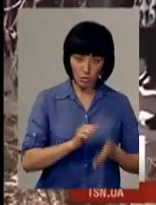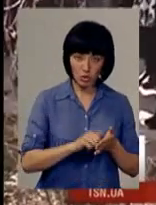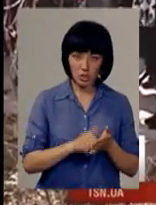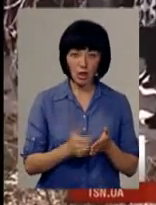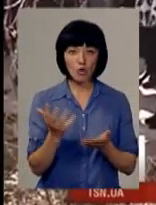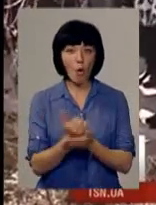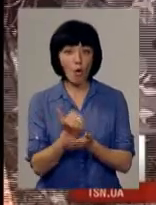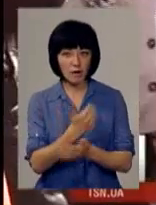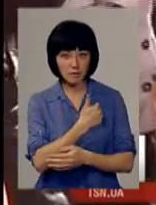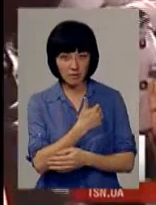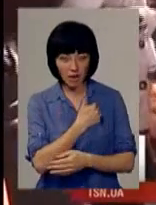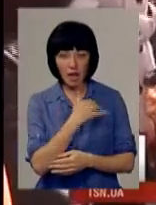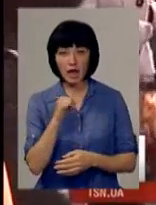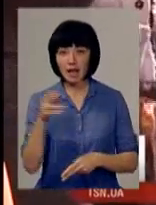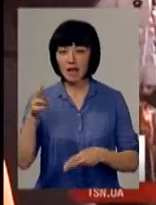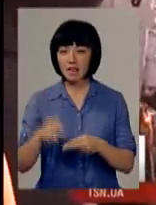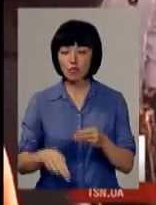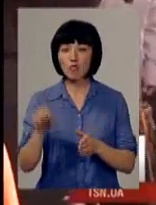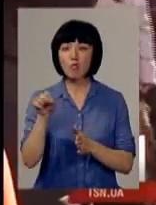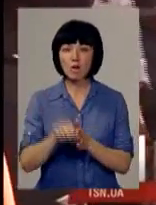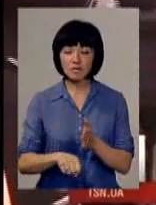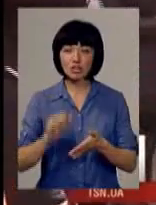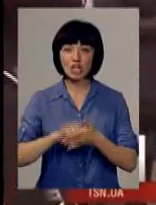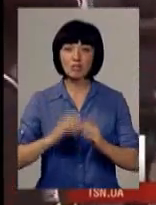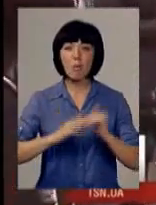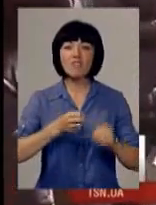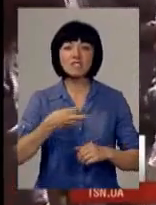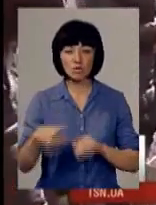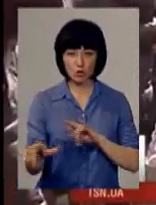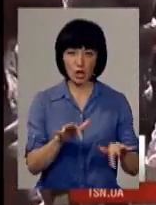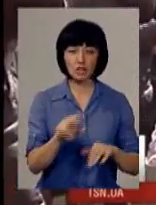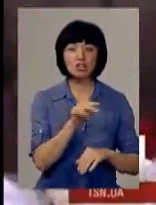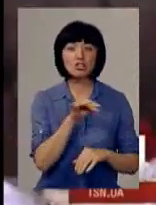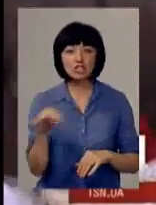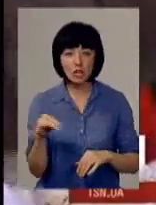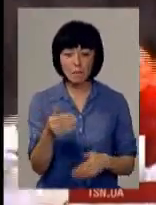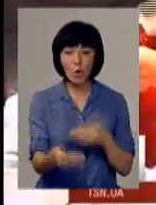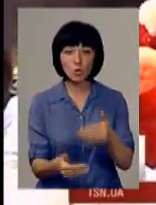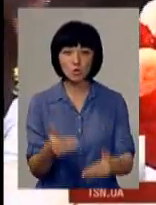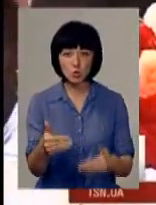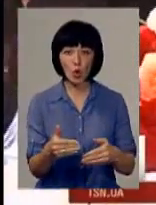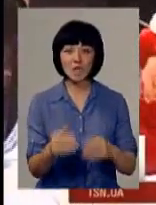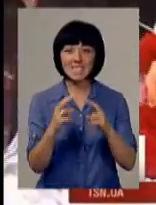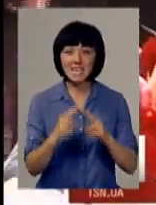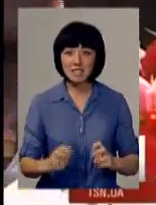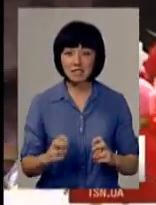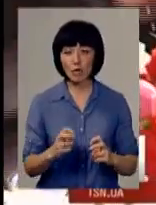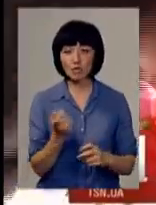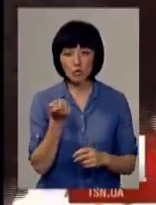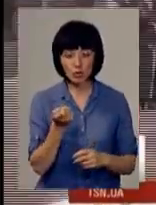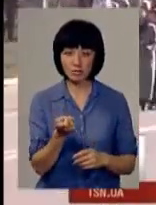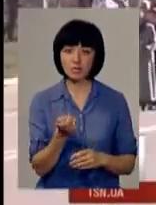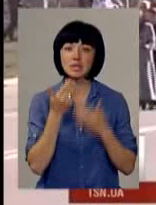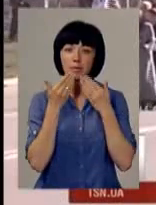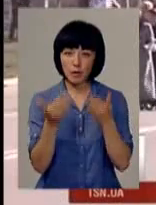корисливих мотивів і, на сам кінець, вбивство через професійну діяльність. Чи просунулося слідство від березня хоч на міліметр?